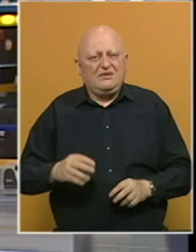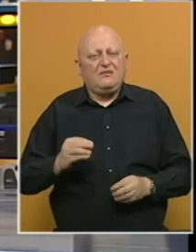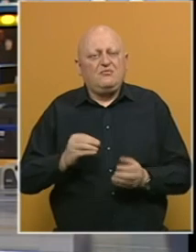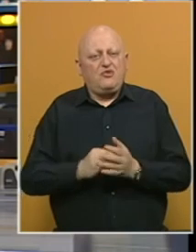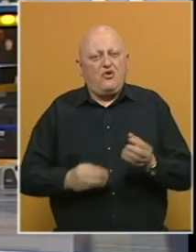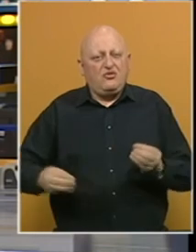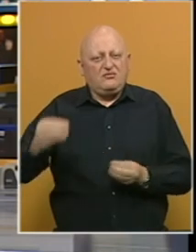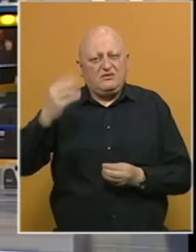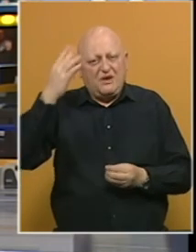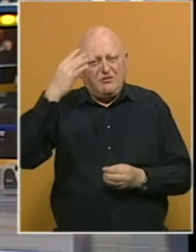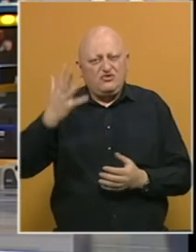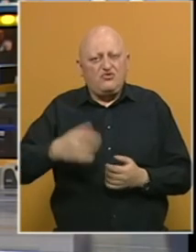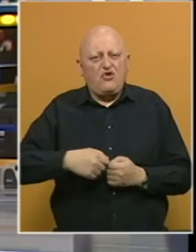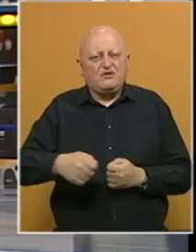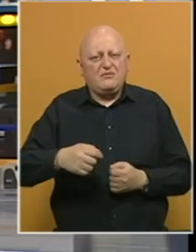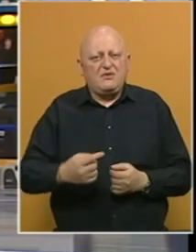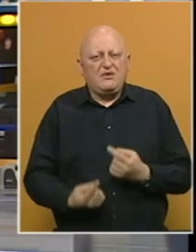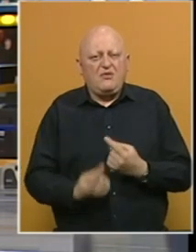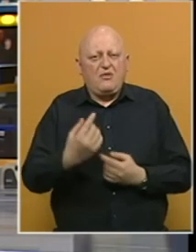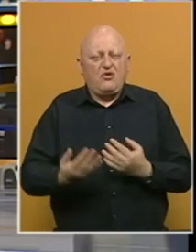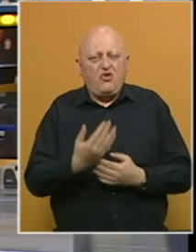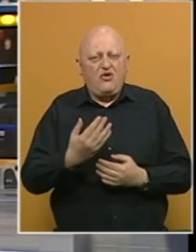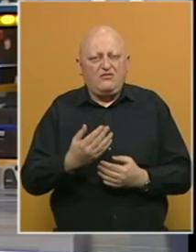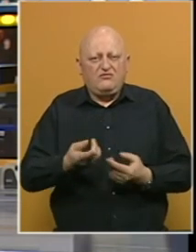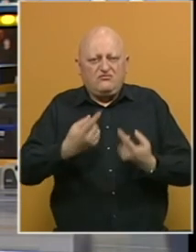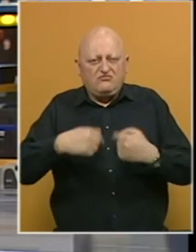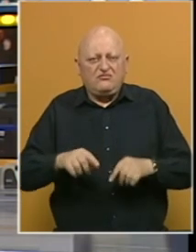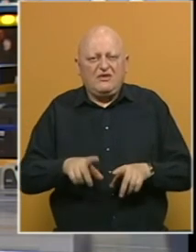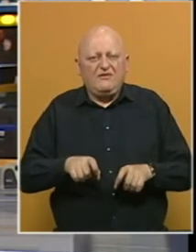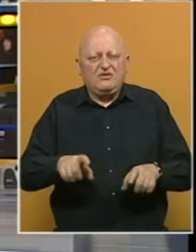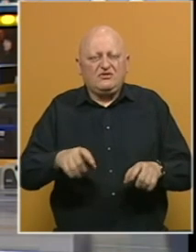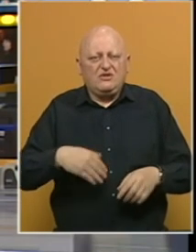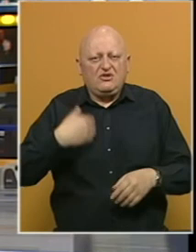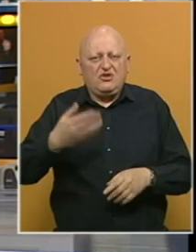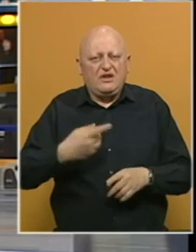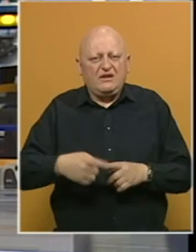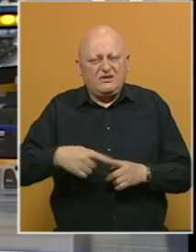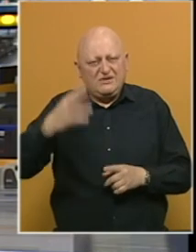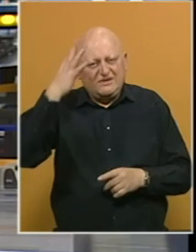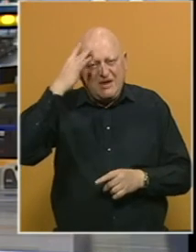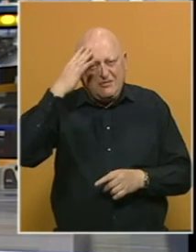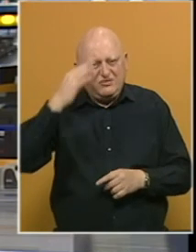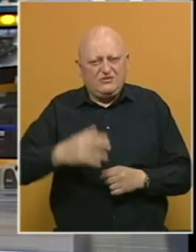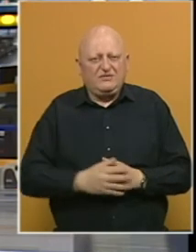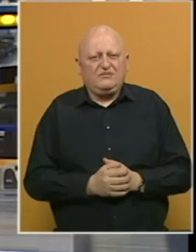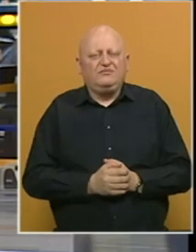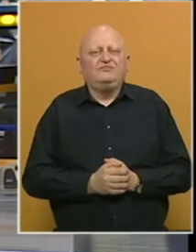Da li je broj novo zaraženih zabrinjavajući u kojoj mjeri je pojava novih sojeva virusa u BiH dodatni razlog za zabrinutost?